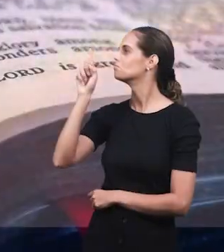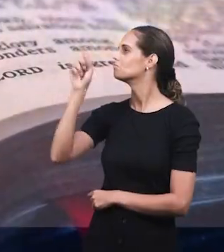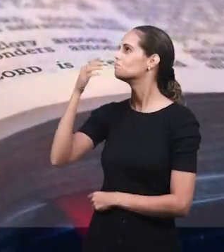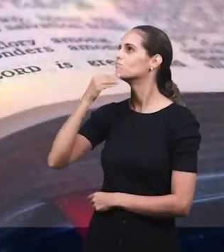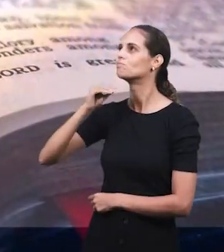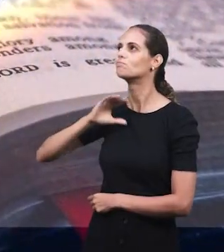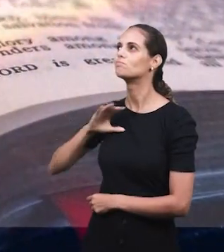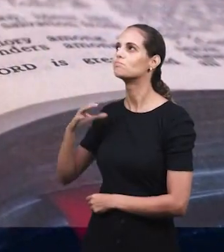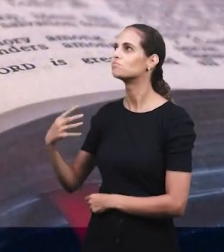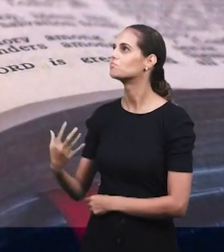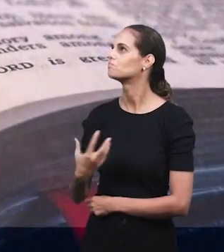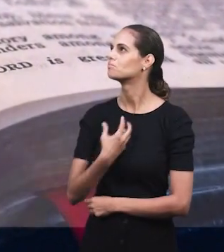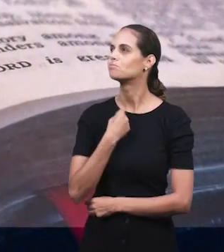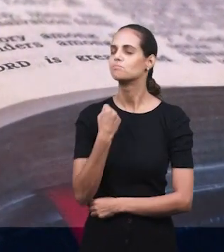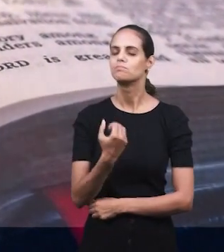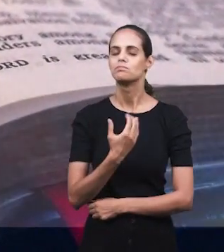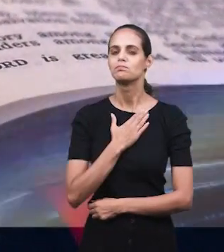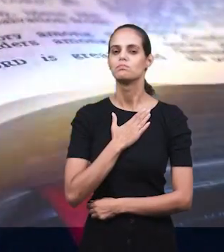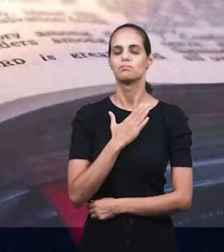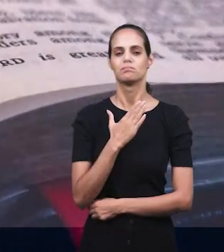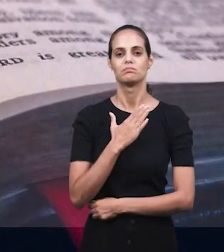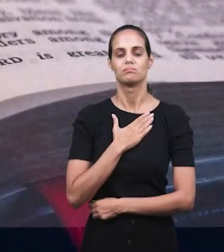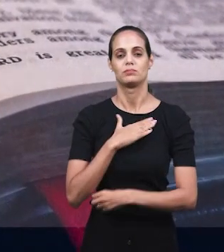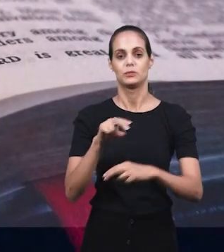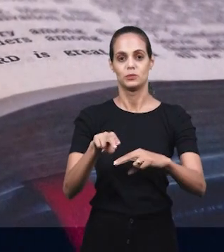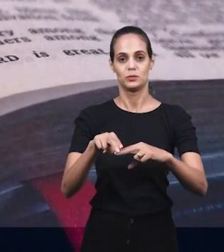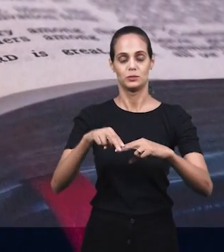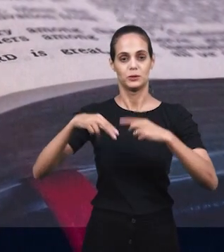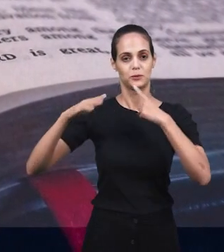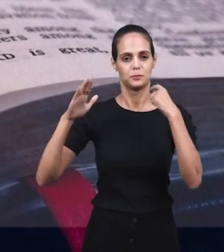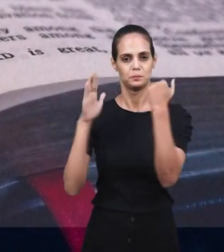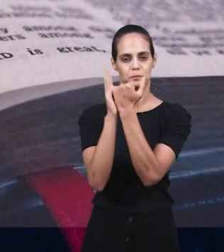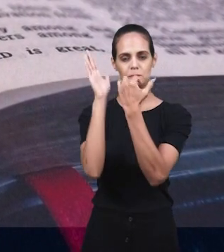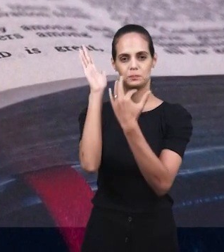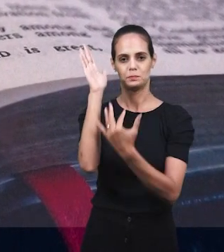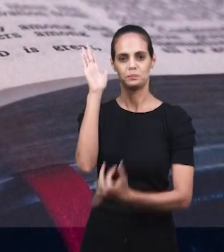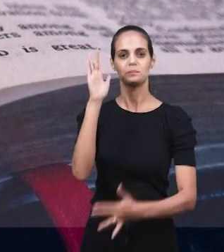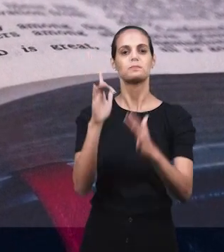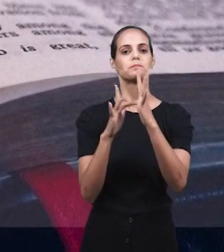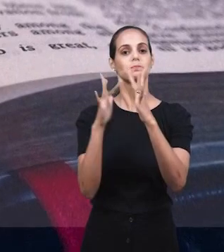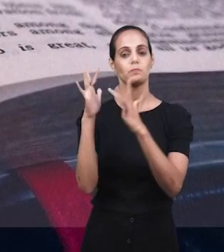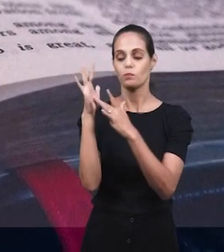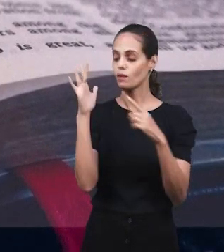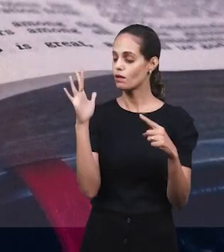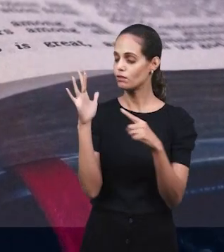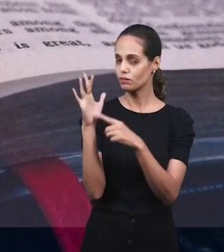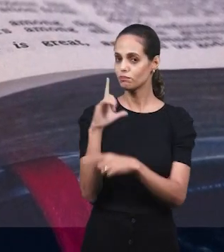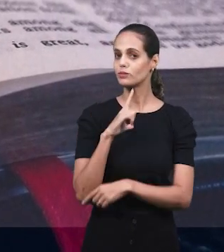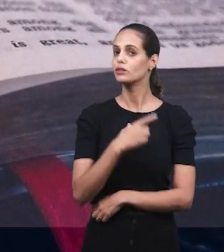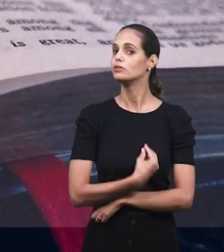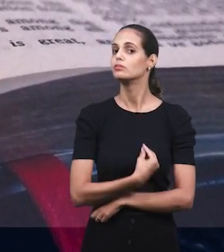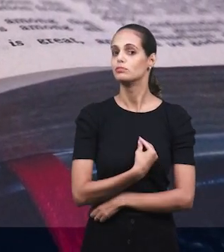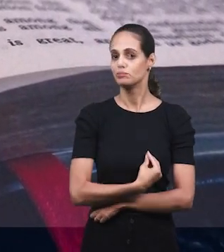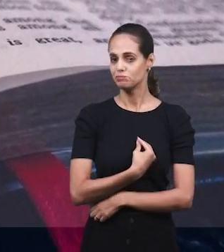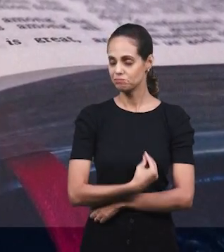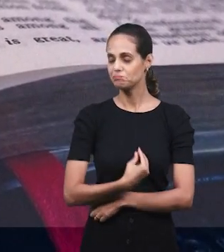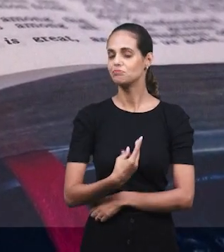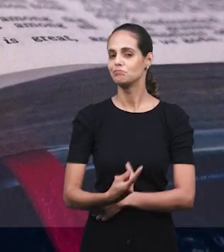Твоею кровью, в которой есть жизнь, приди и меня освободи.